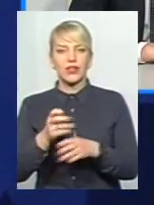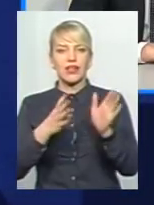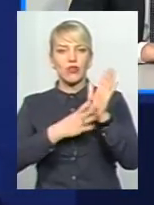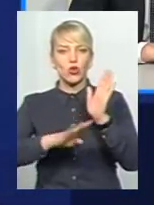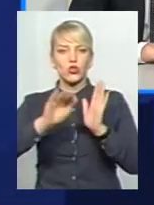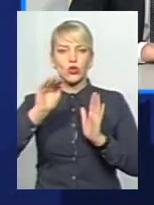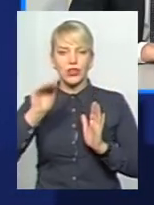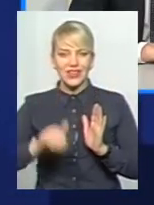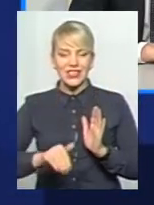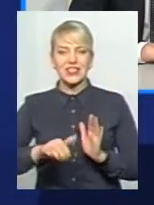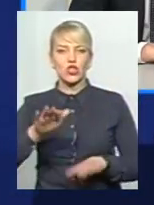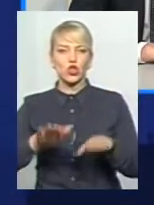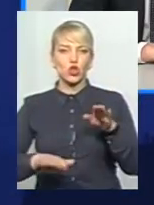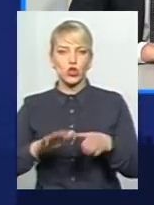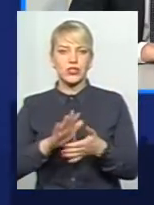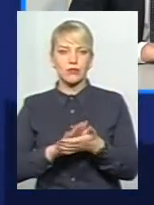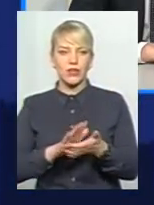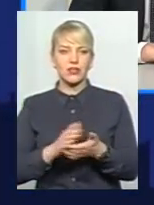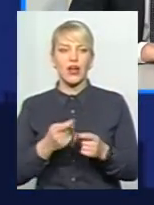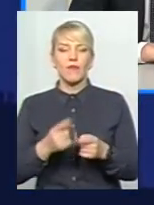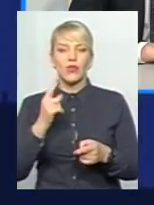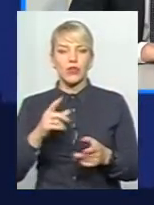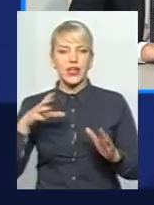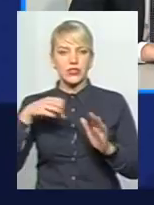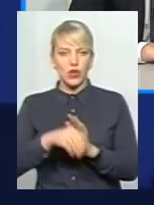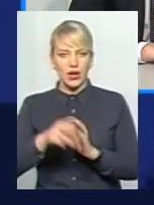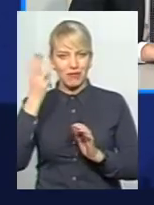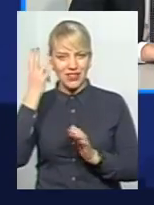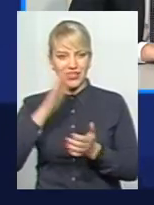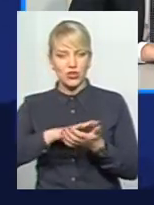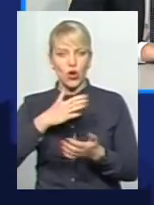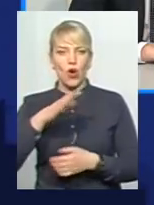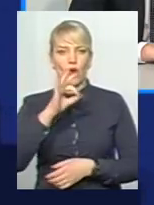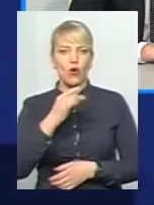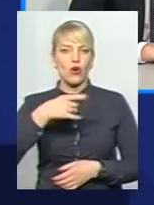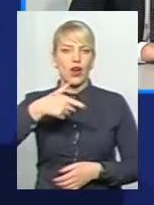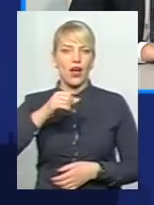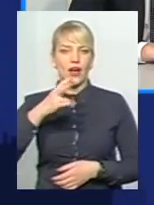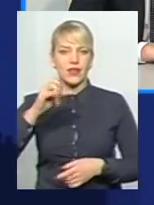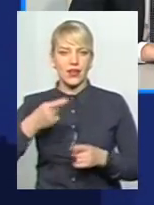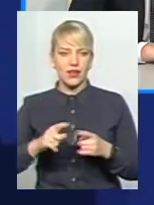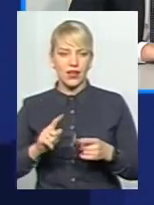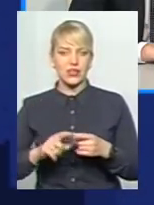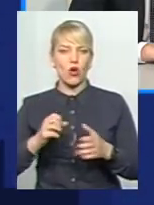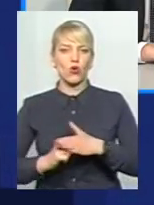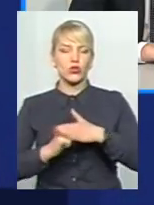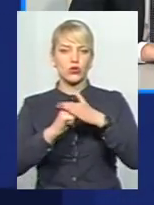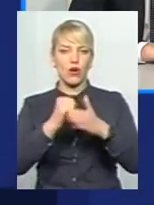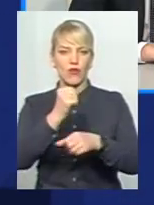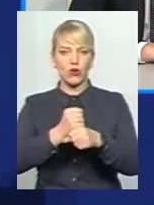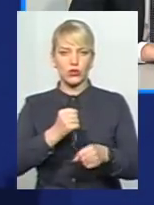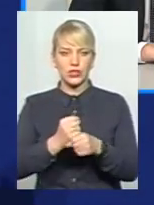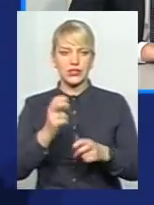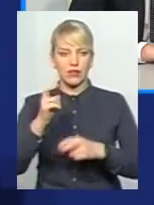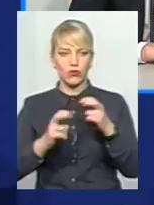тонн сміття в рік. Основна складова хмельницького непотребу – органіка. Її взяли за основу для розробки концепції заводу. Наразі міська рада